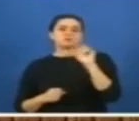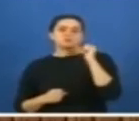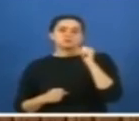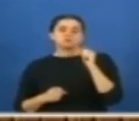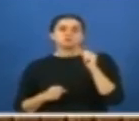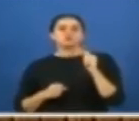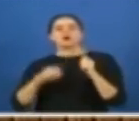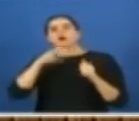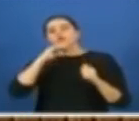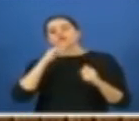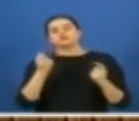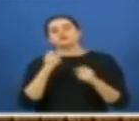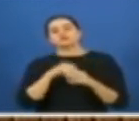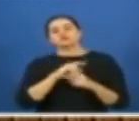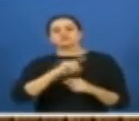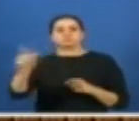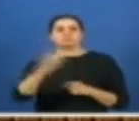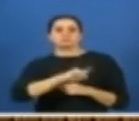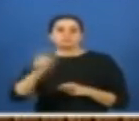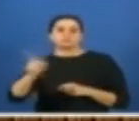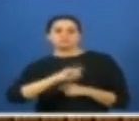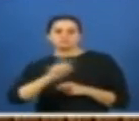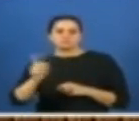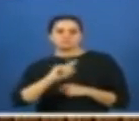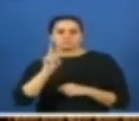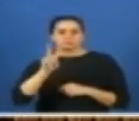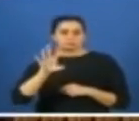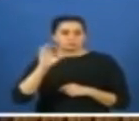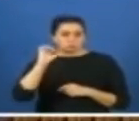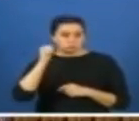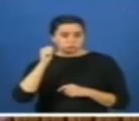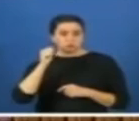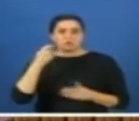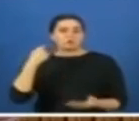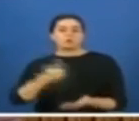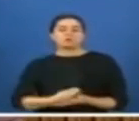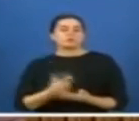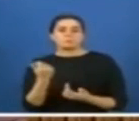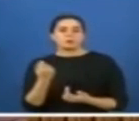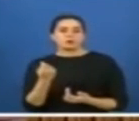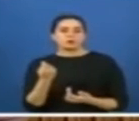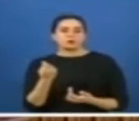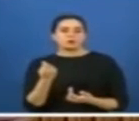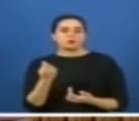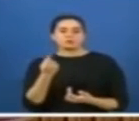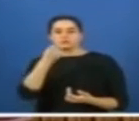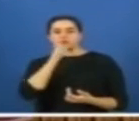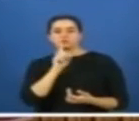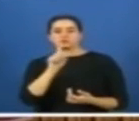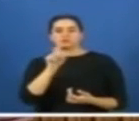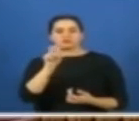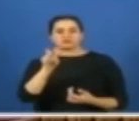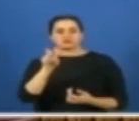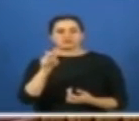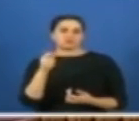Rumeli yakasına işi dolayısıyla gidip geliyor. Yirmi beş gün. Ödediği para yüz on sekiz lira